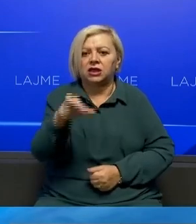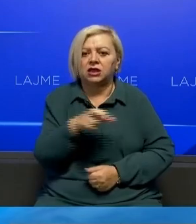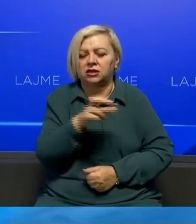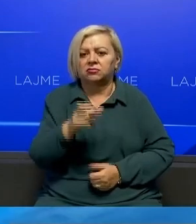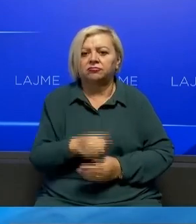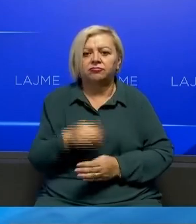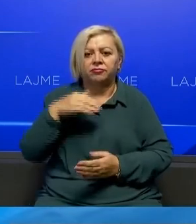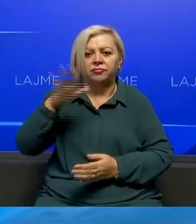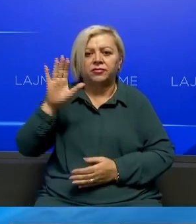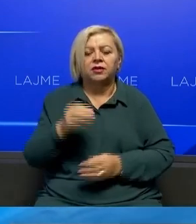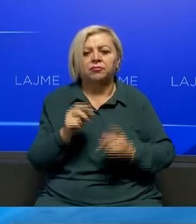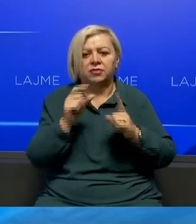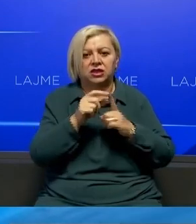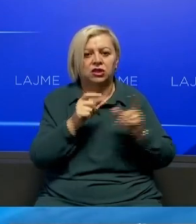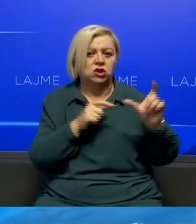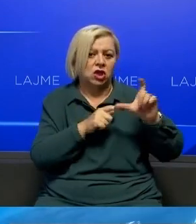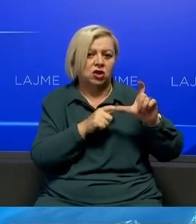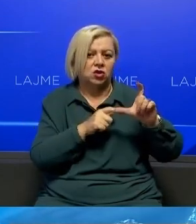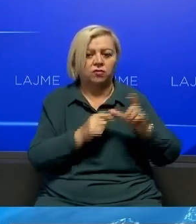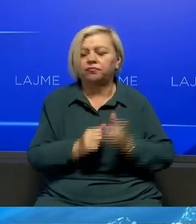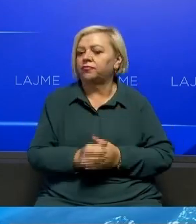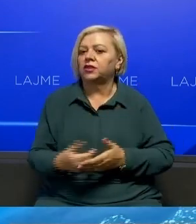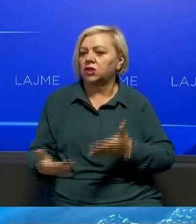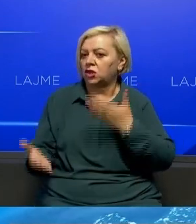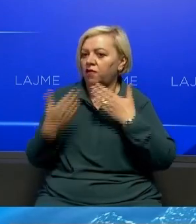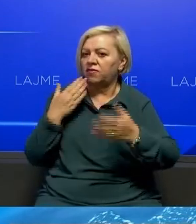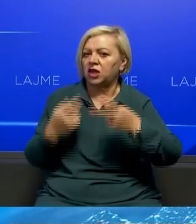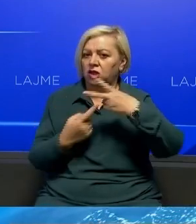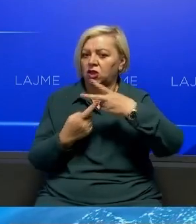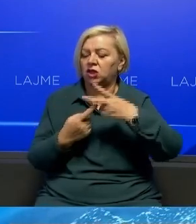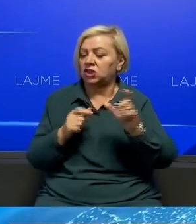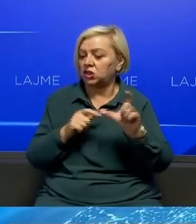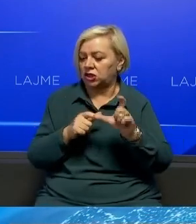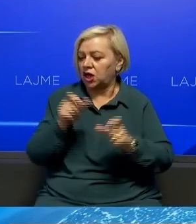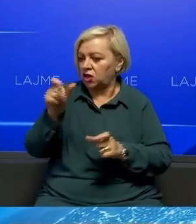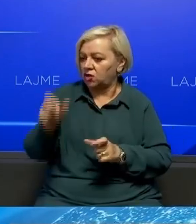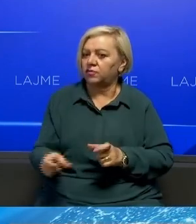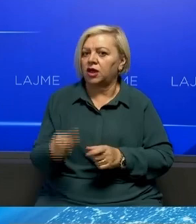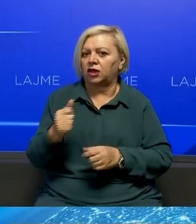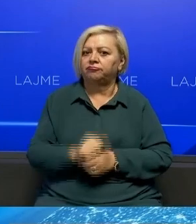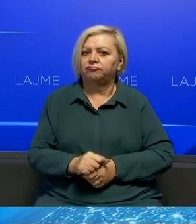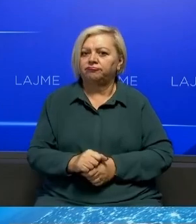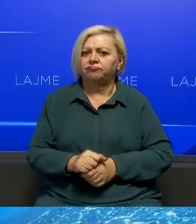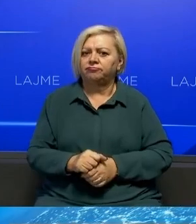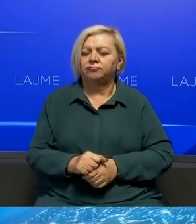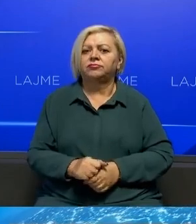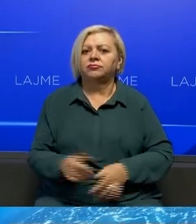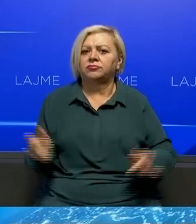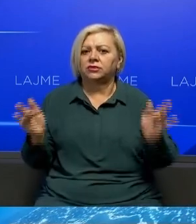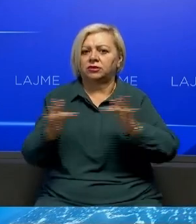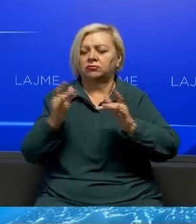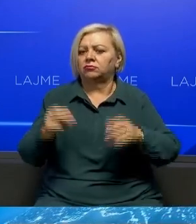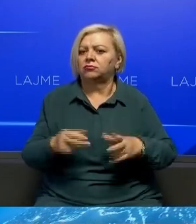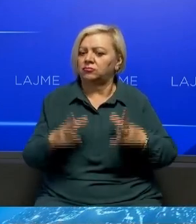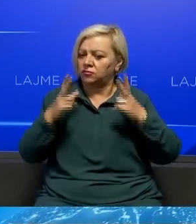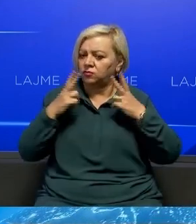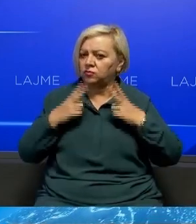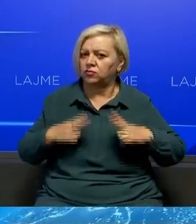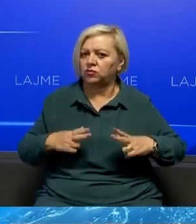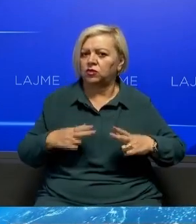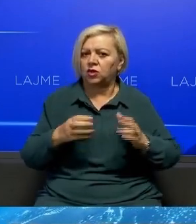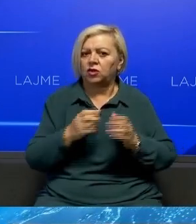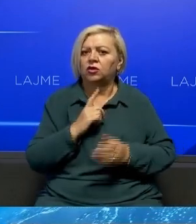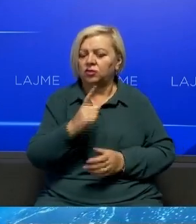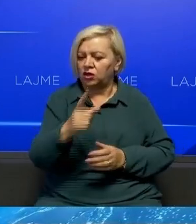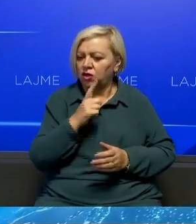siurit i ashtë me Peter Stano Në një konferencë për medje Stano tha se tensionet duhet të ndalën të duja palat dhe eshtoj se dialogu